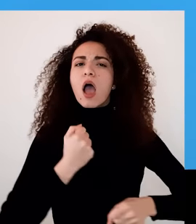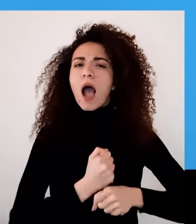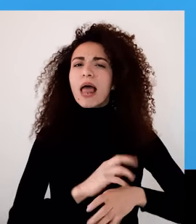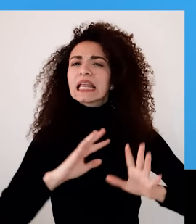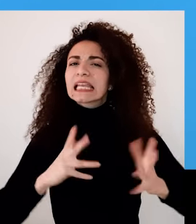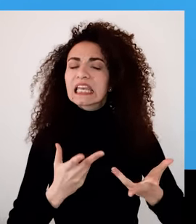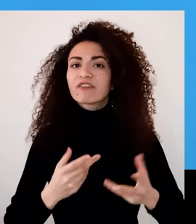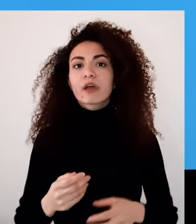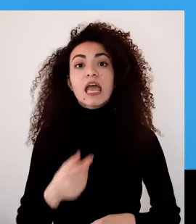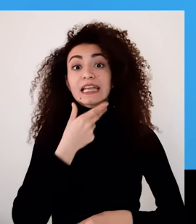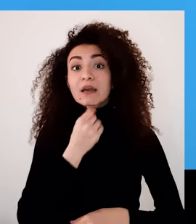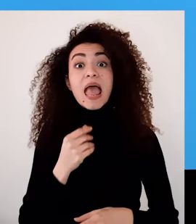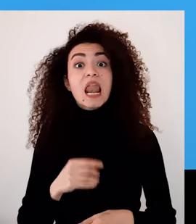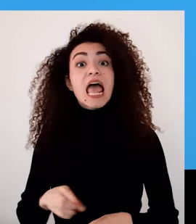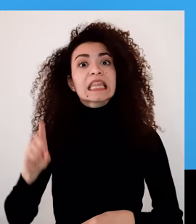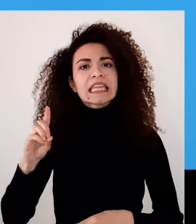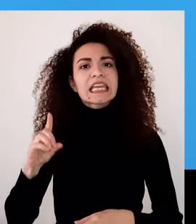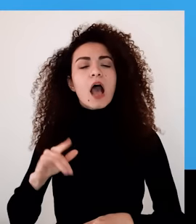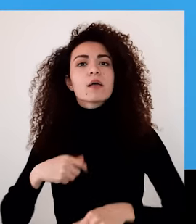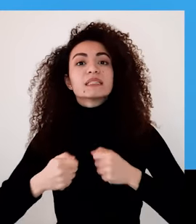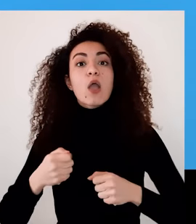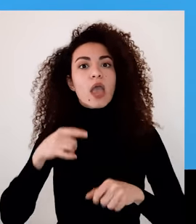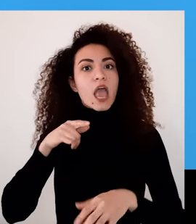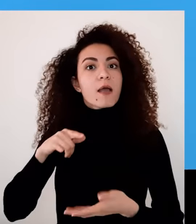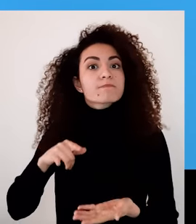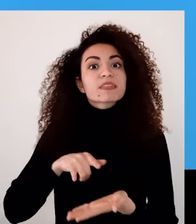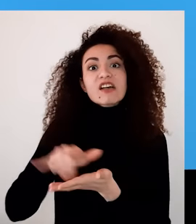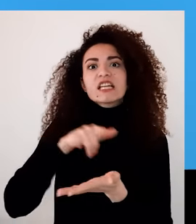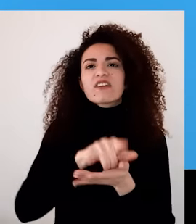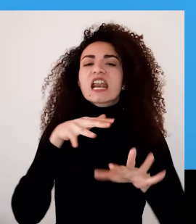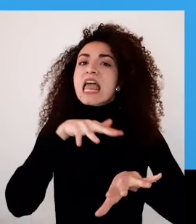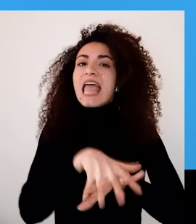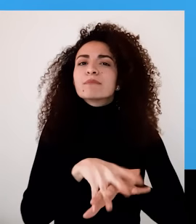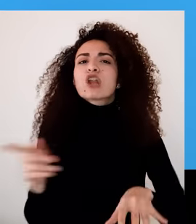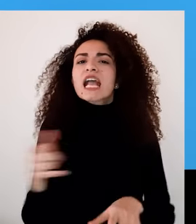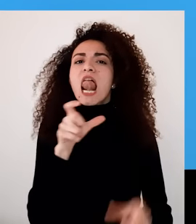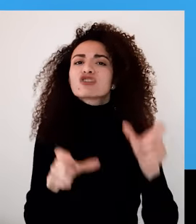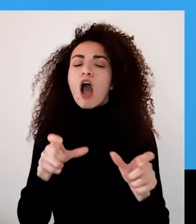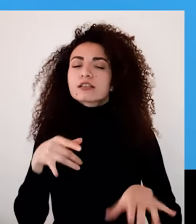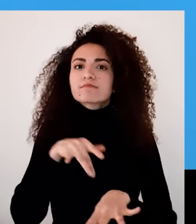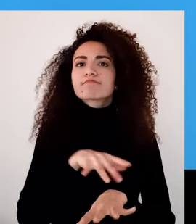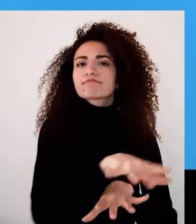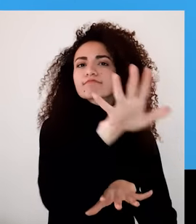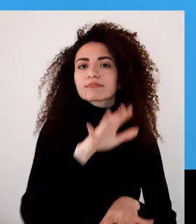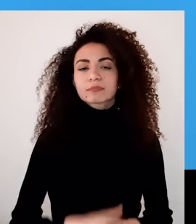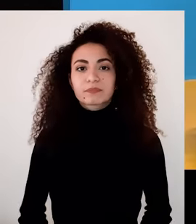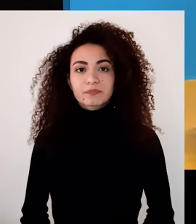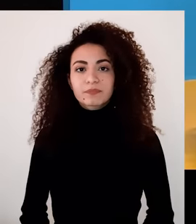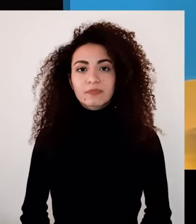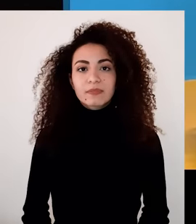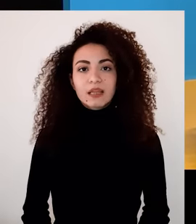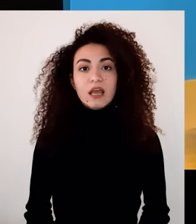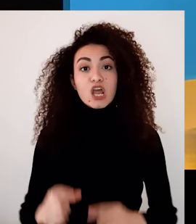تطبيقية تسمح بتنظيم رحلات سفر دامجة بتكون فيها الاستفادة المتبادلة بين جميع المسافرين